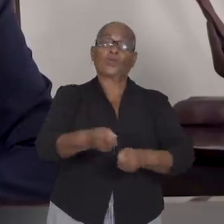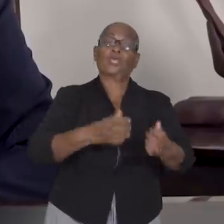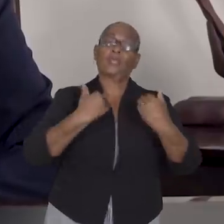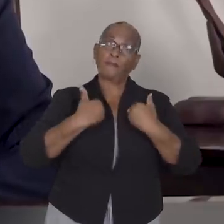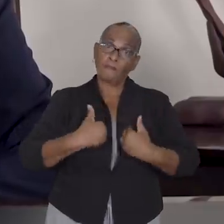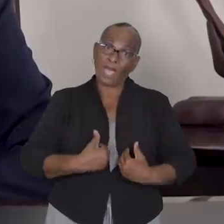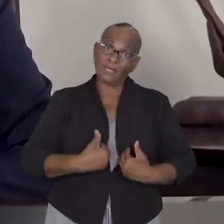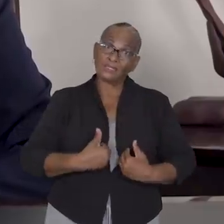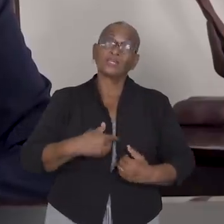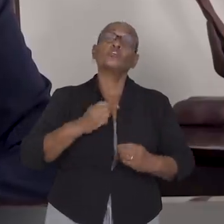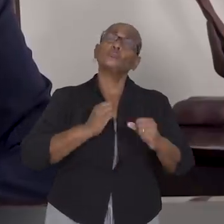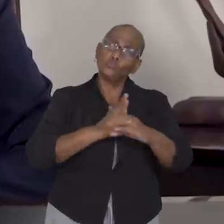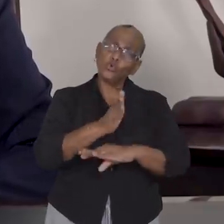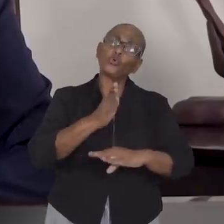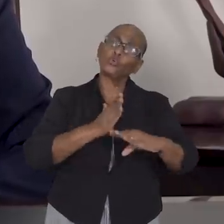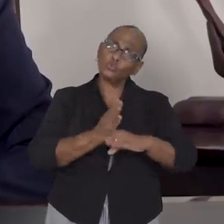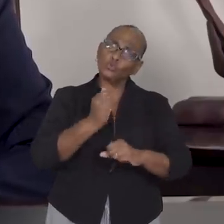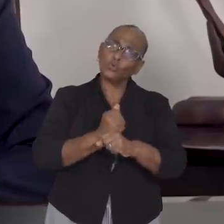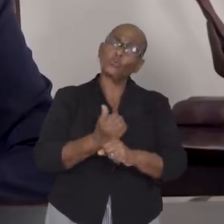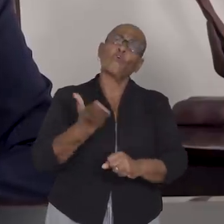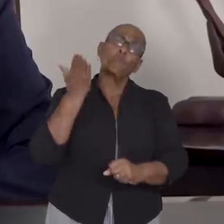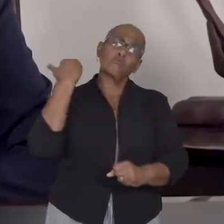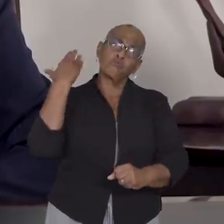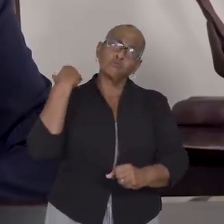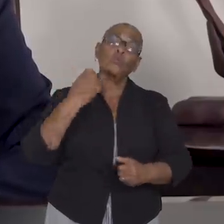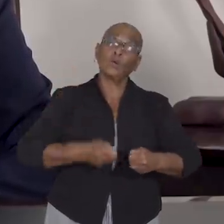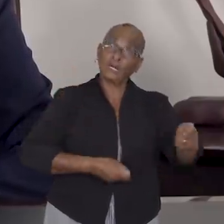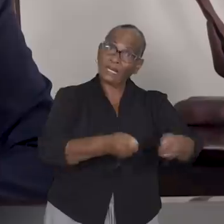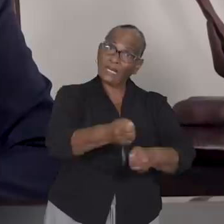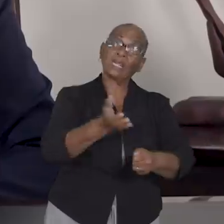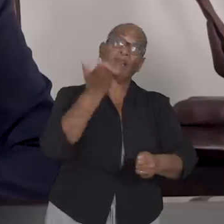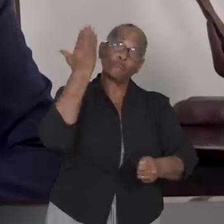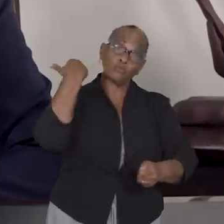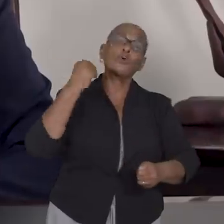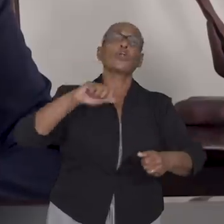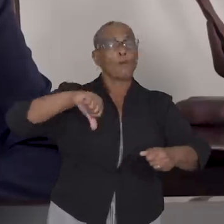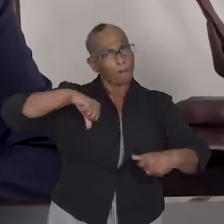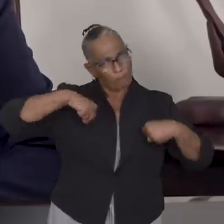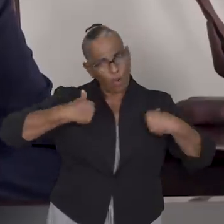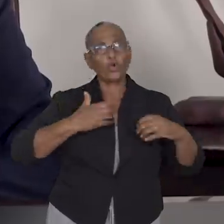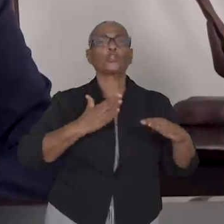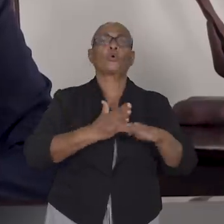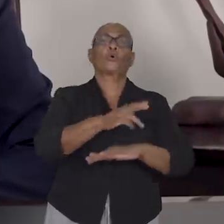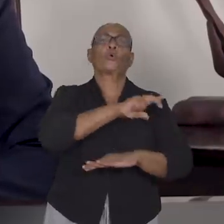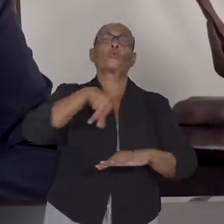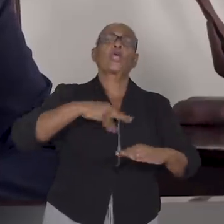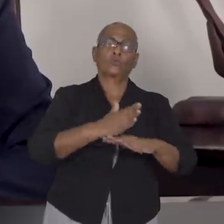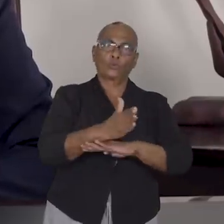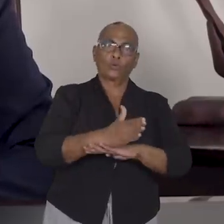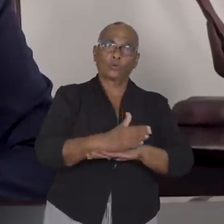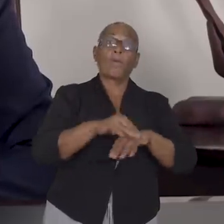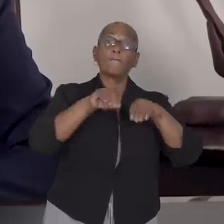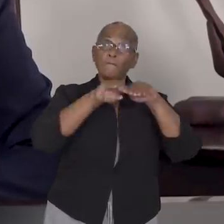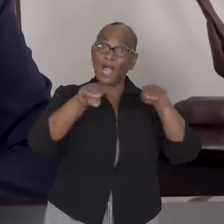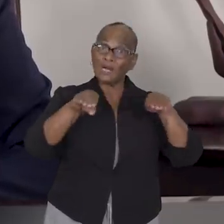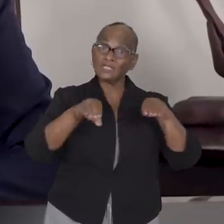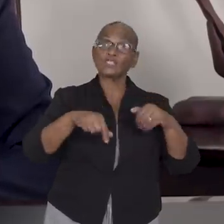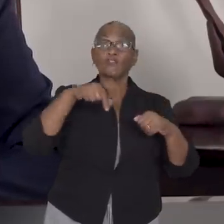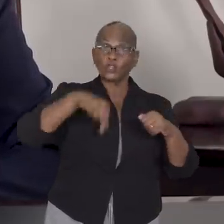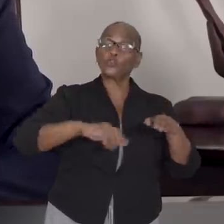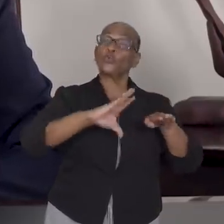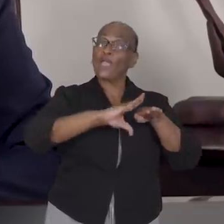zullen wij voortbouwen op hetgeen door de vorige regering is gestart en op basis van de huidige ervaringen